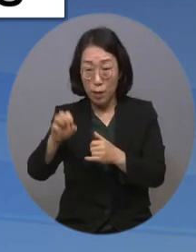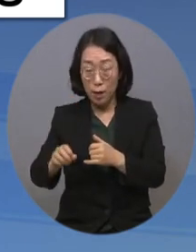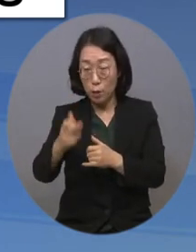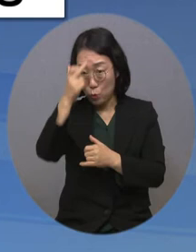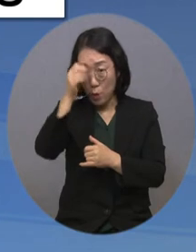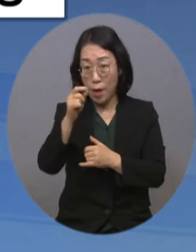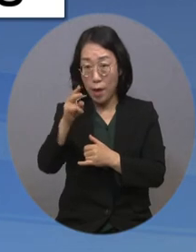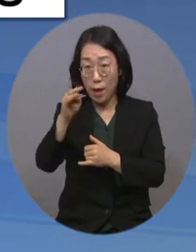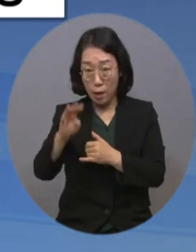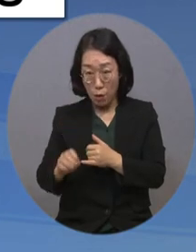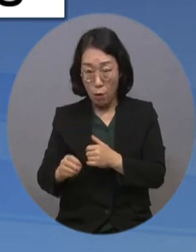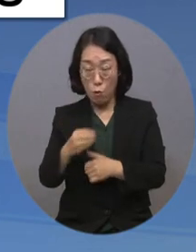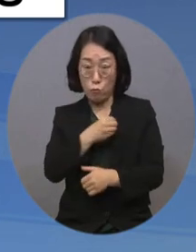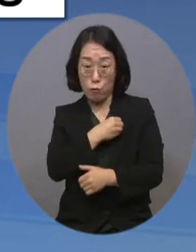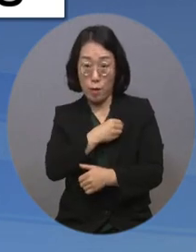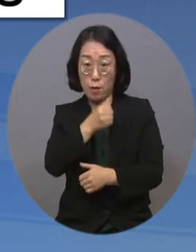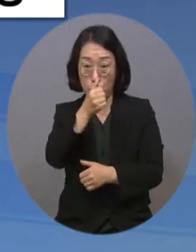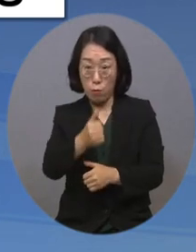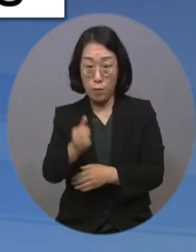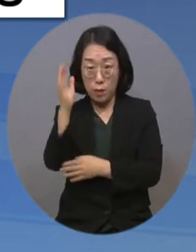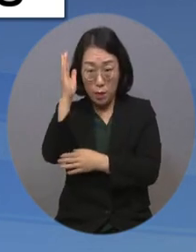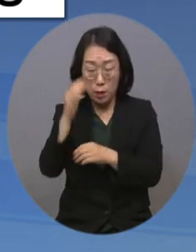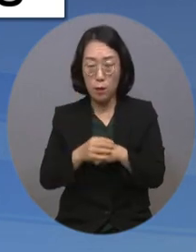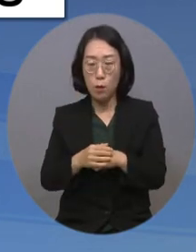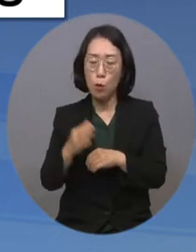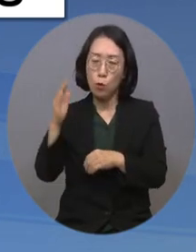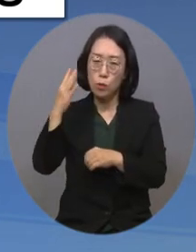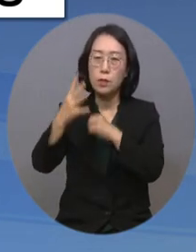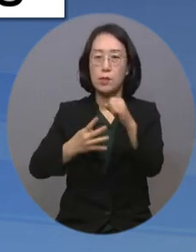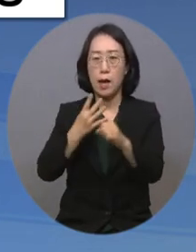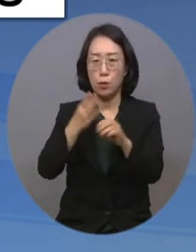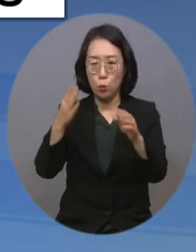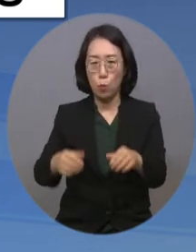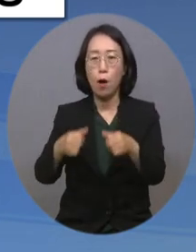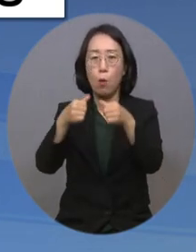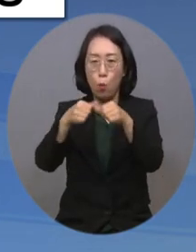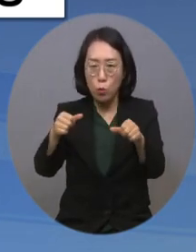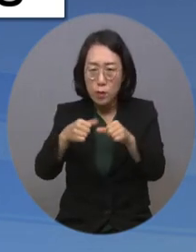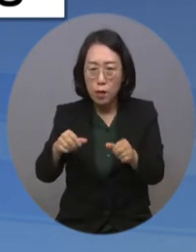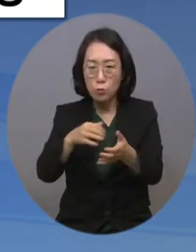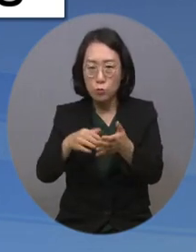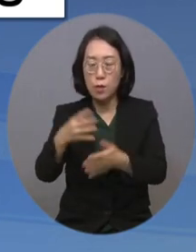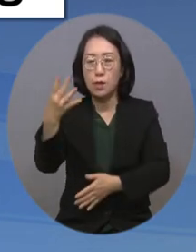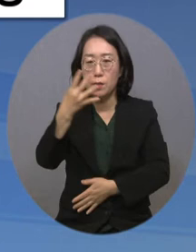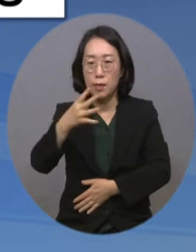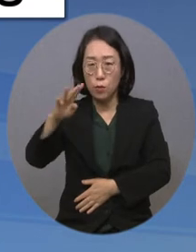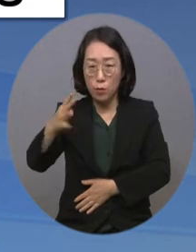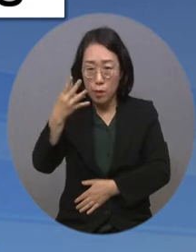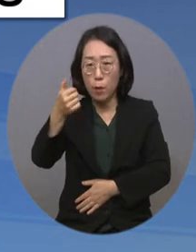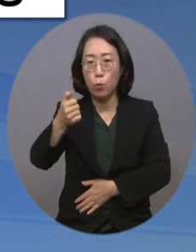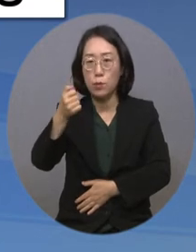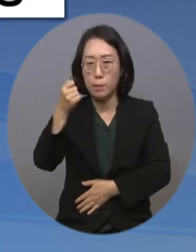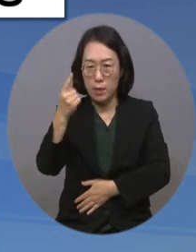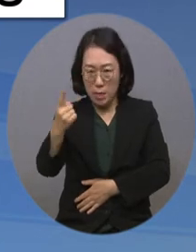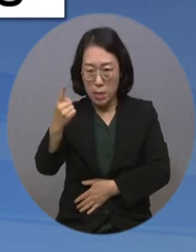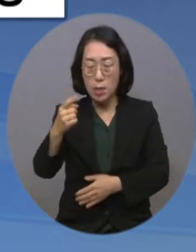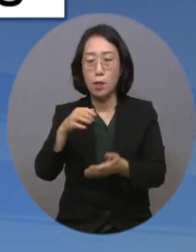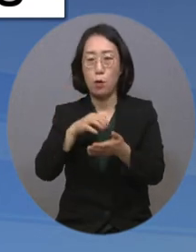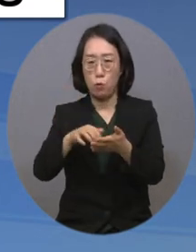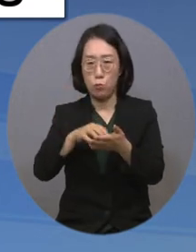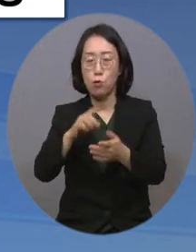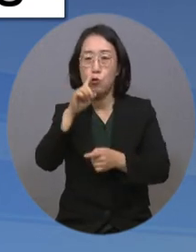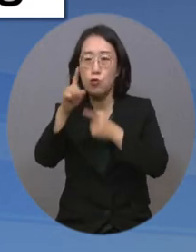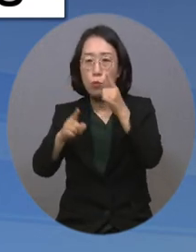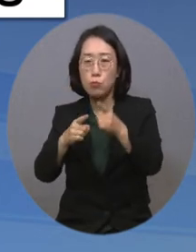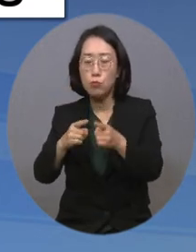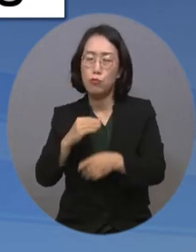의원에 따르면 최근 4년간 음양신호기 고장 오작동 건수는 4,451건에 달하고 접수